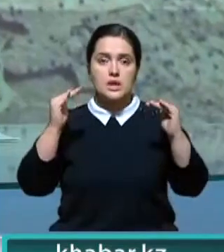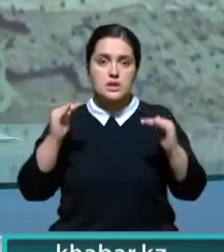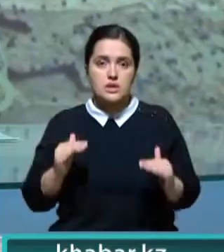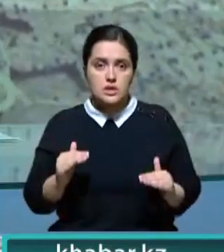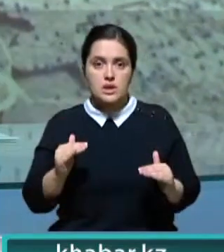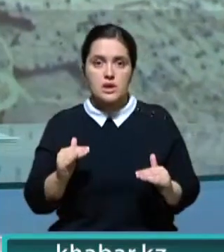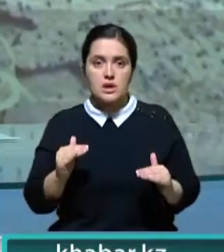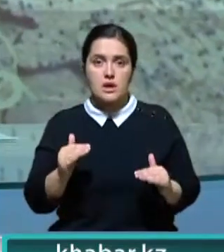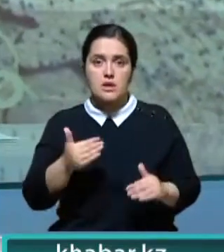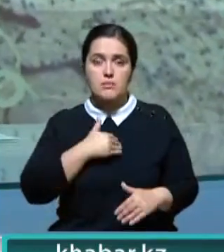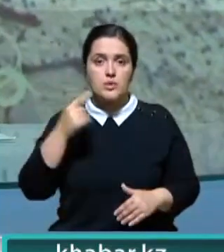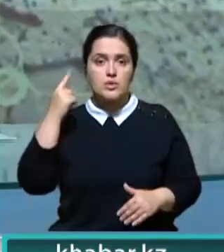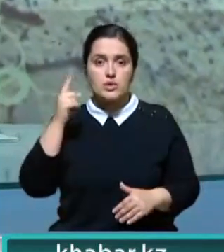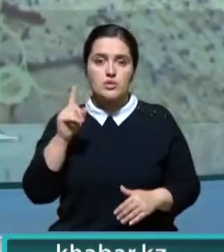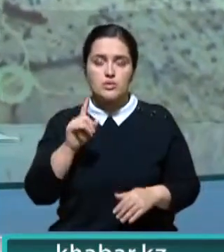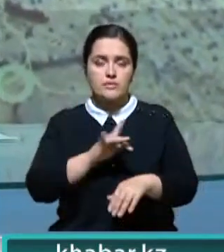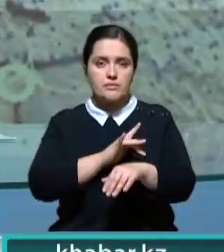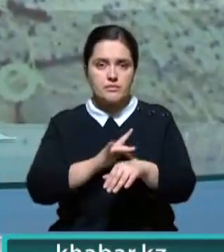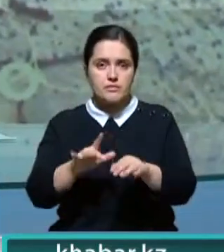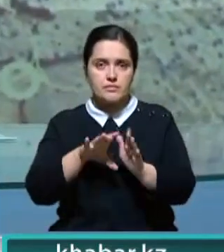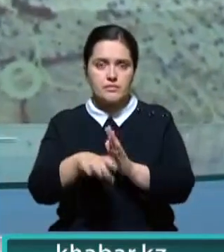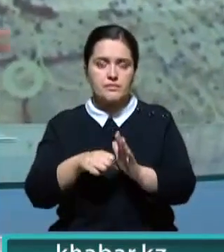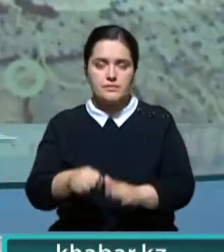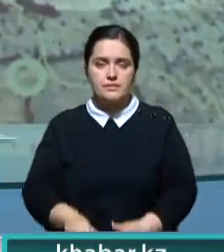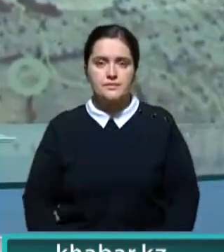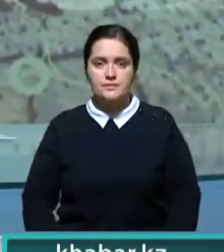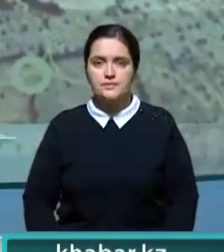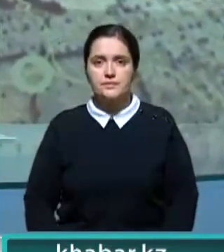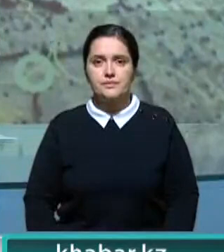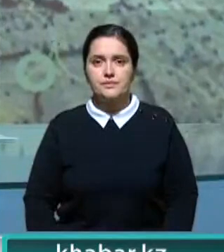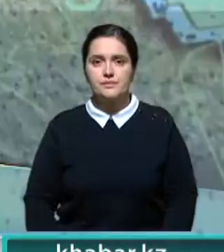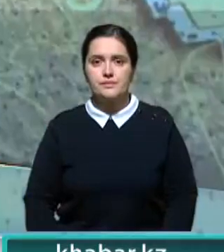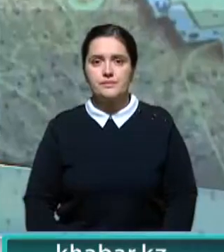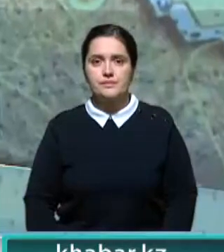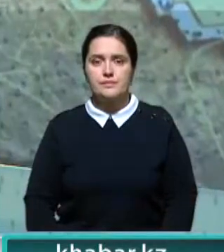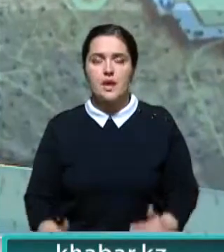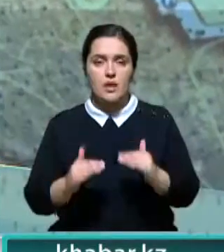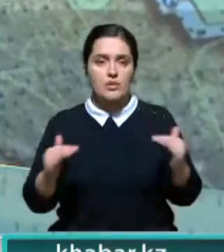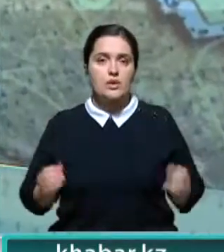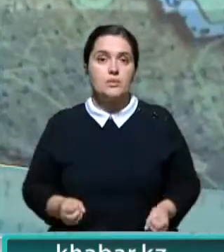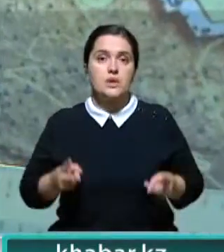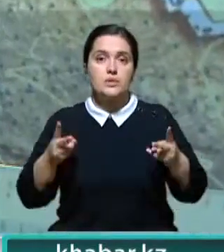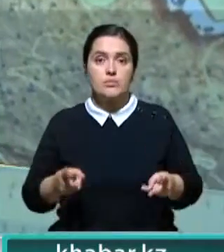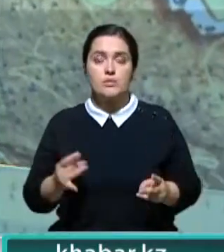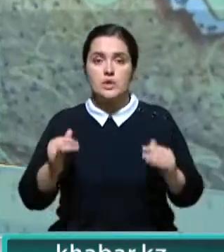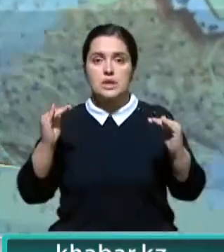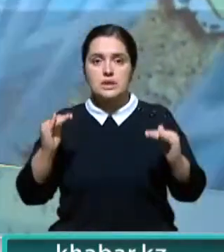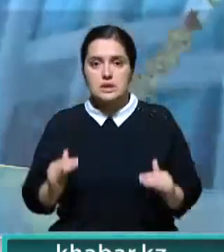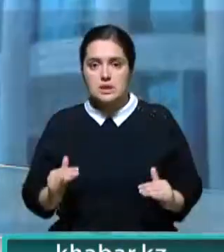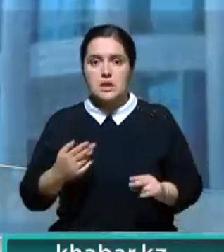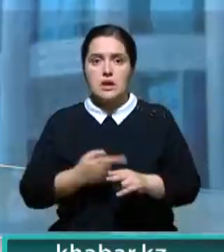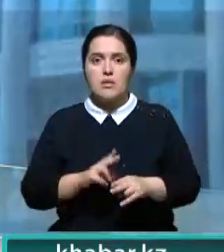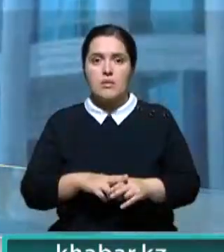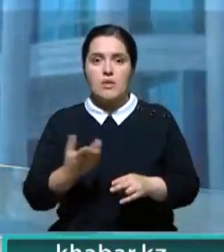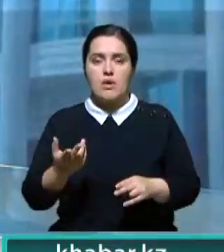то наблюдается снижение, а хотелось бы услышать про искоренение. Уровень преступности в стране существенно снизился,